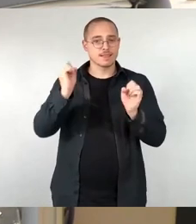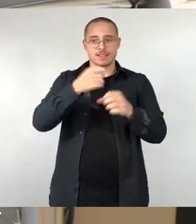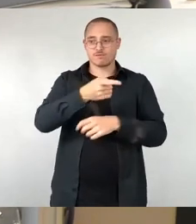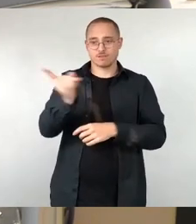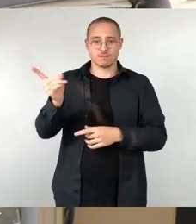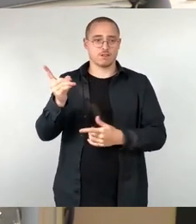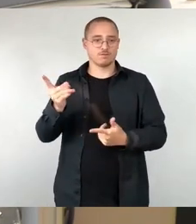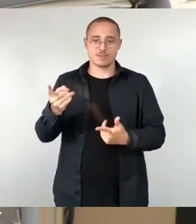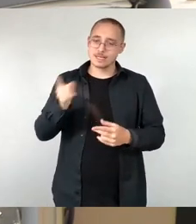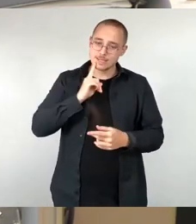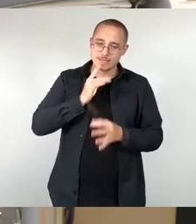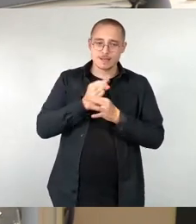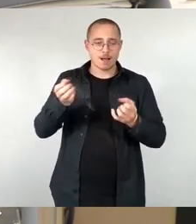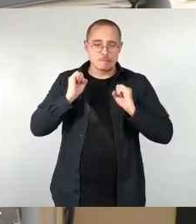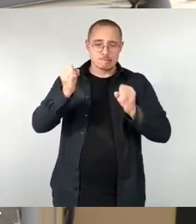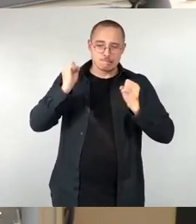Beteiligung. Vielen Dank.